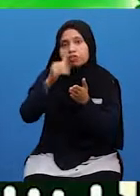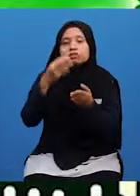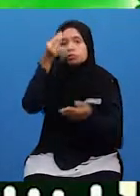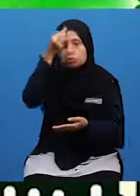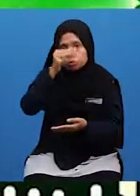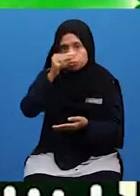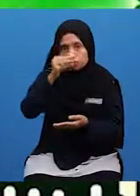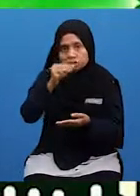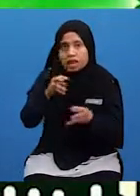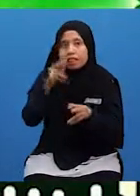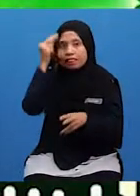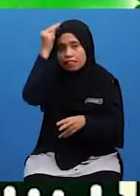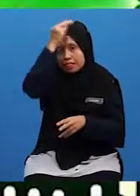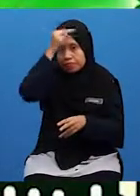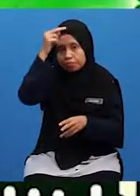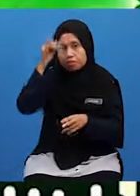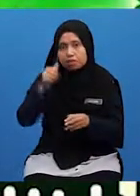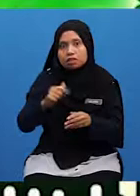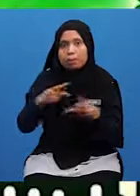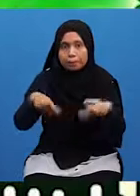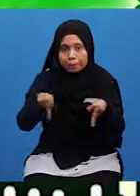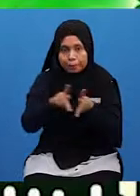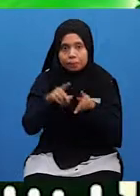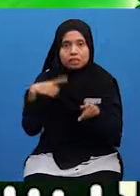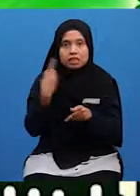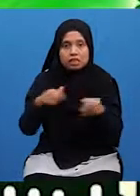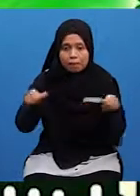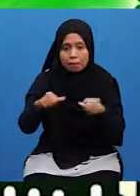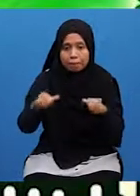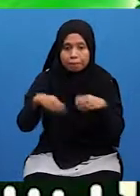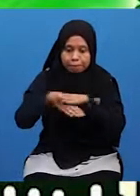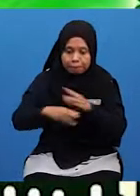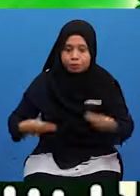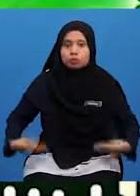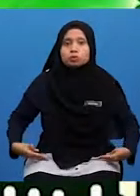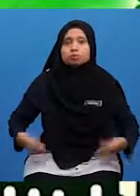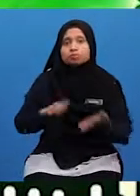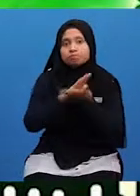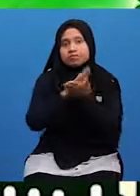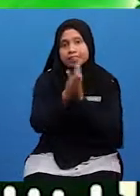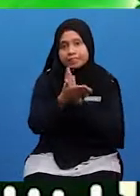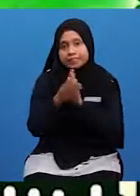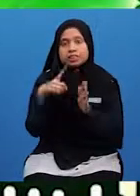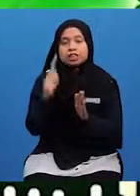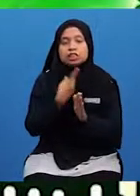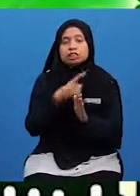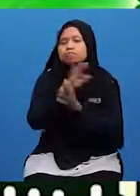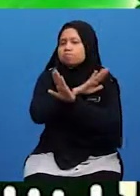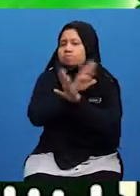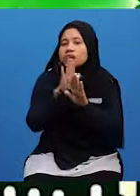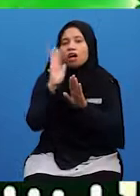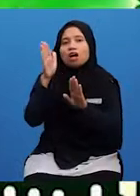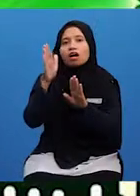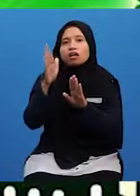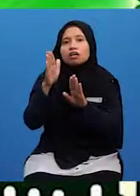Nabi yang perlu kita amalkan Dalam kehidupan Maka Kita Tidak akan